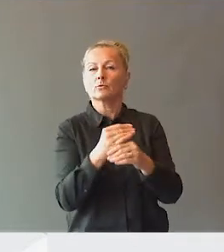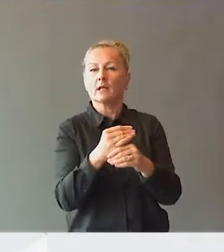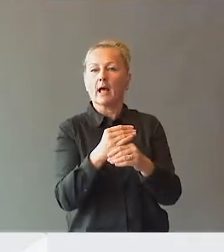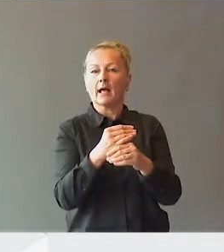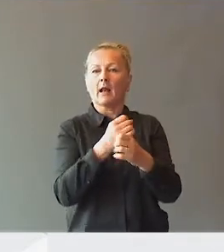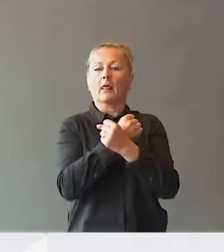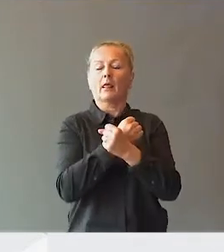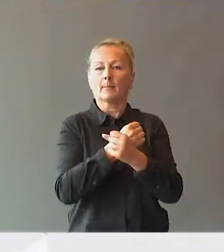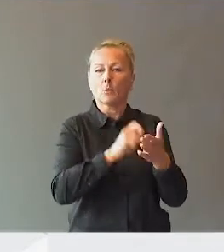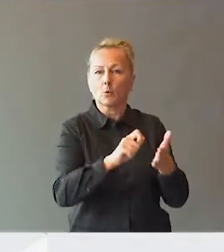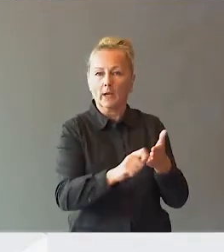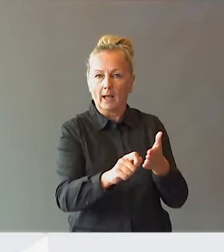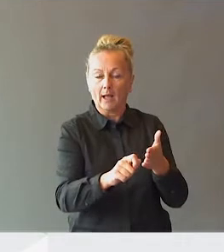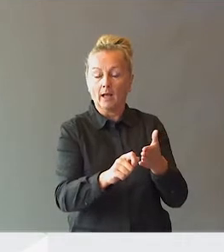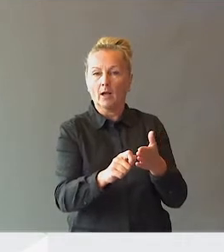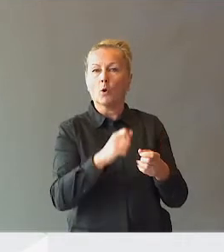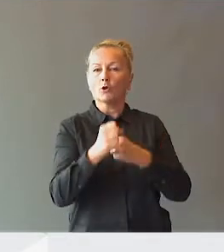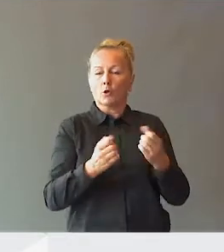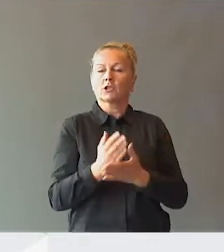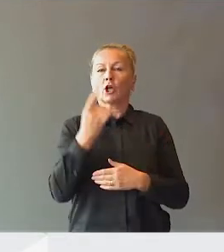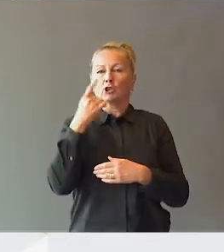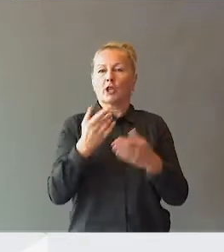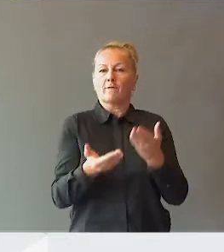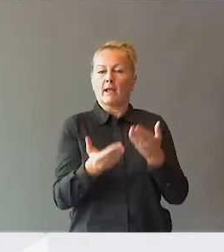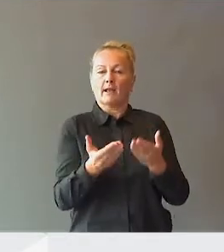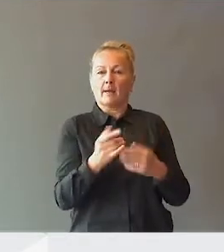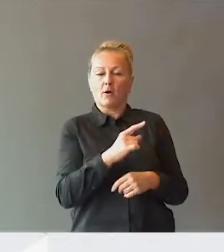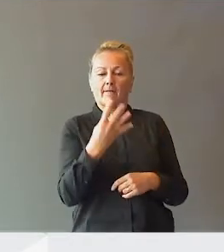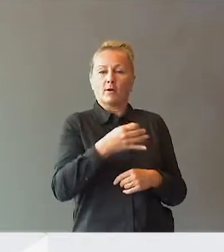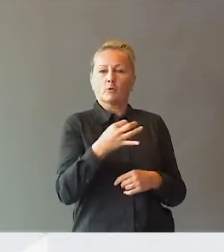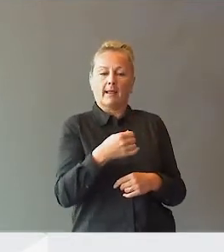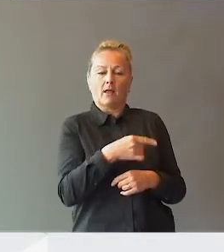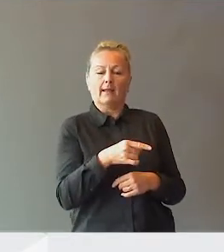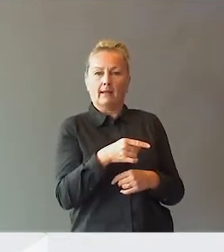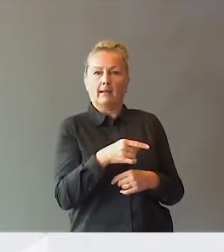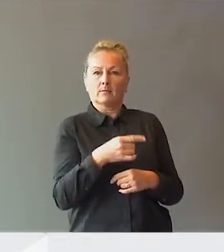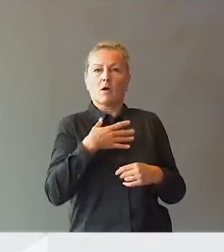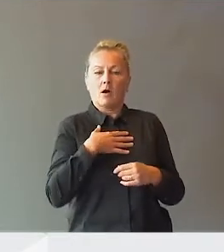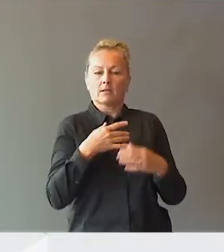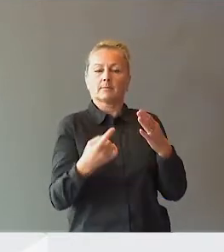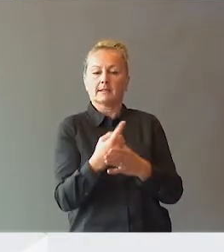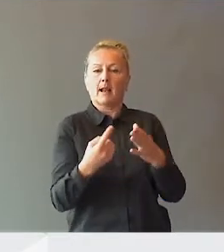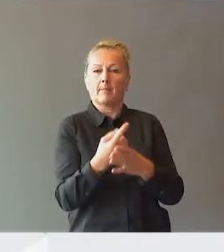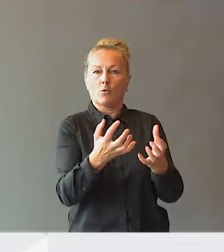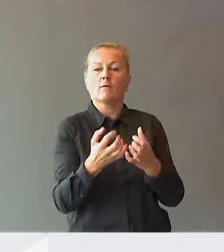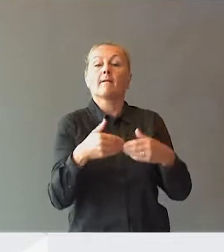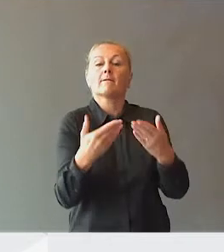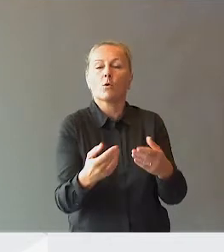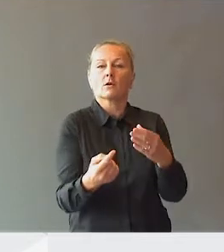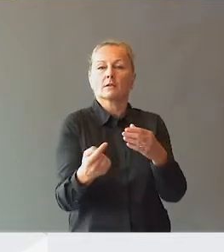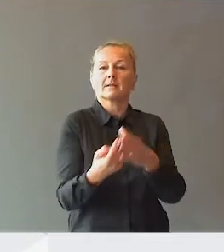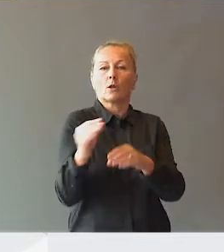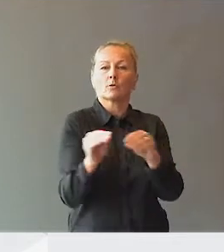fanget på kontoret og gjør sakskyndige vurderinger. Kun 40 prosent av dem som har spesielle behov får spesialundervisning.